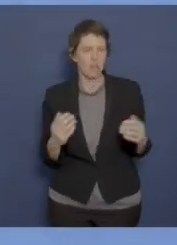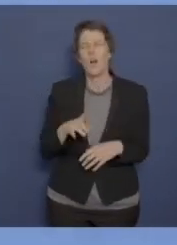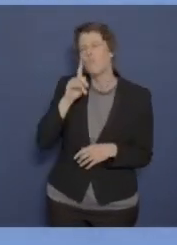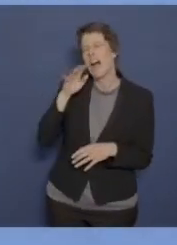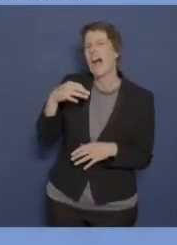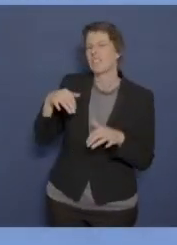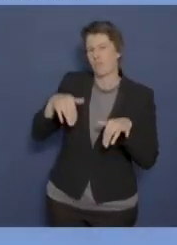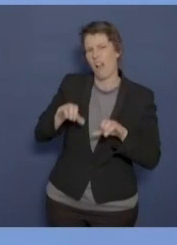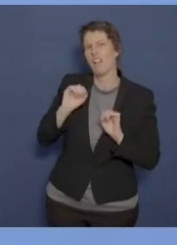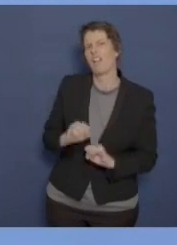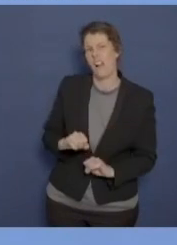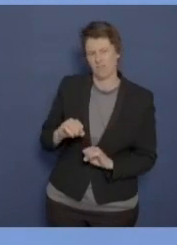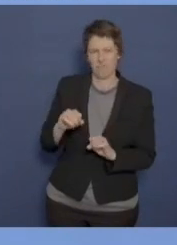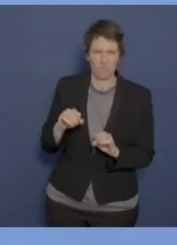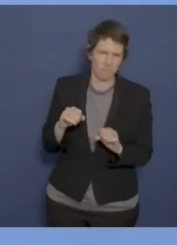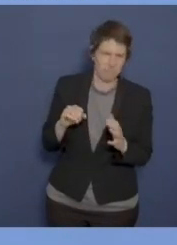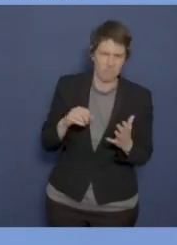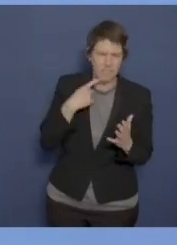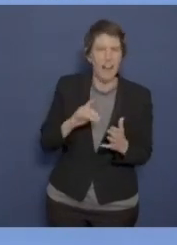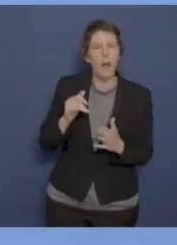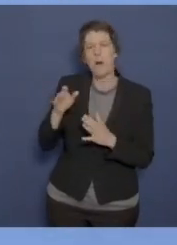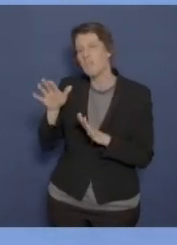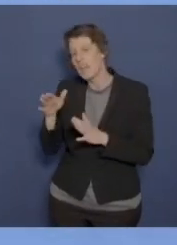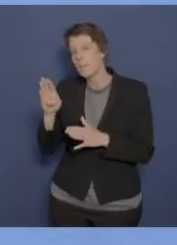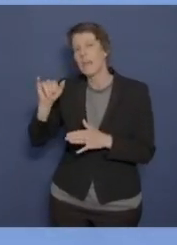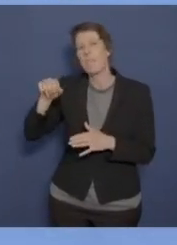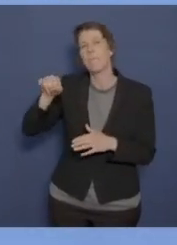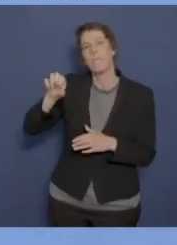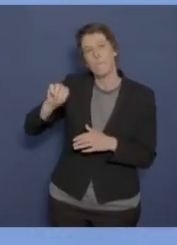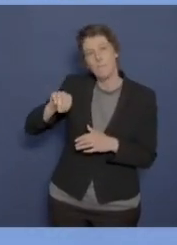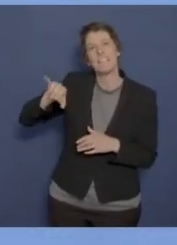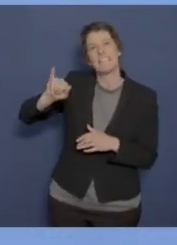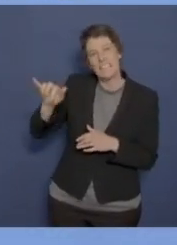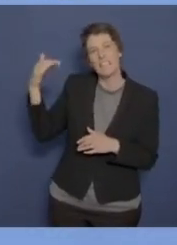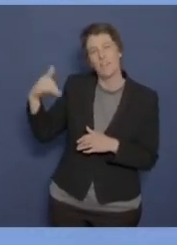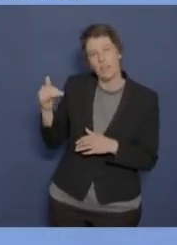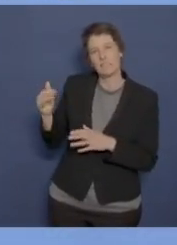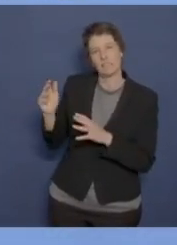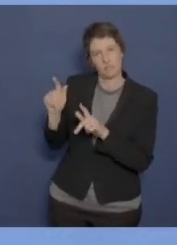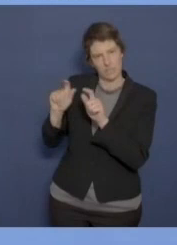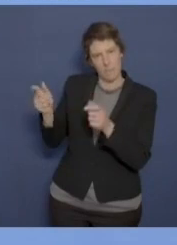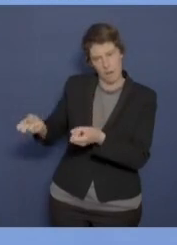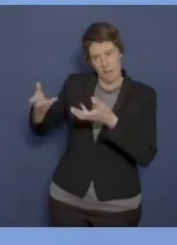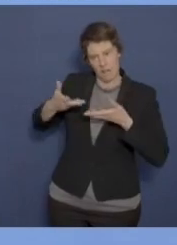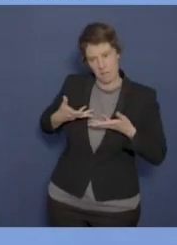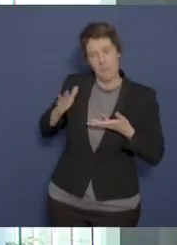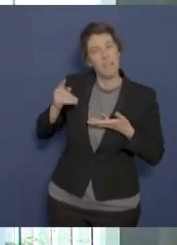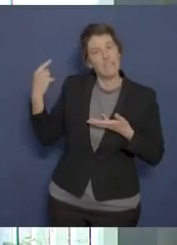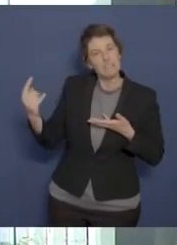Definition, das BMI, das ja dieses Thema heute ins Kabinett gebracht hat, vorlegen kann.